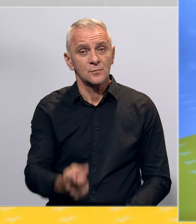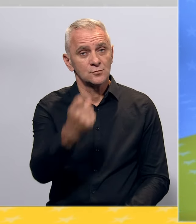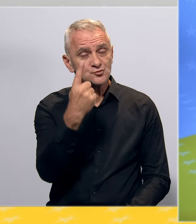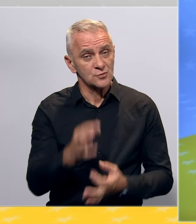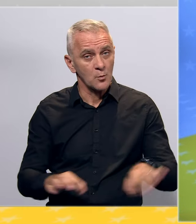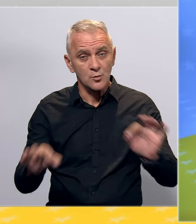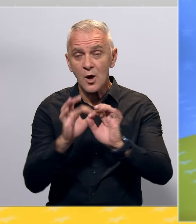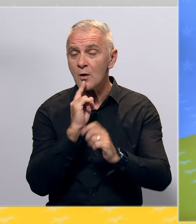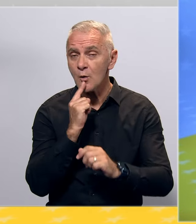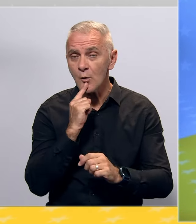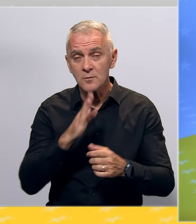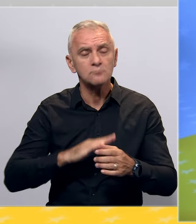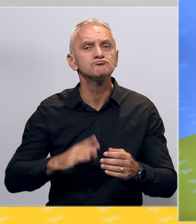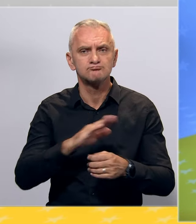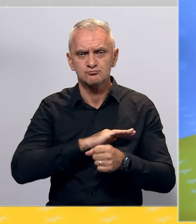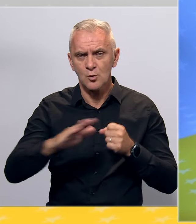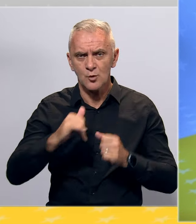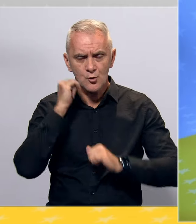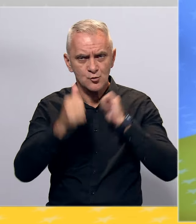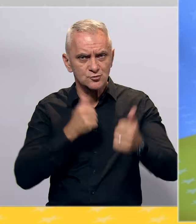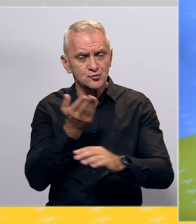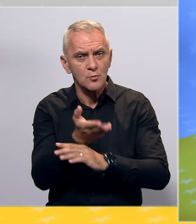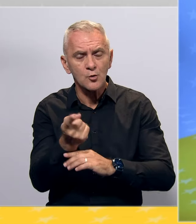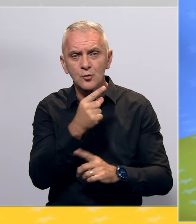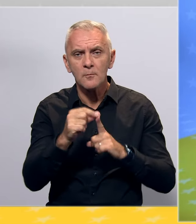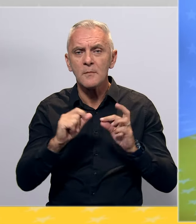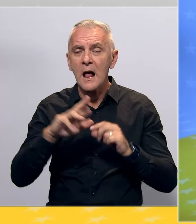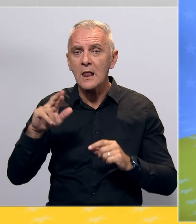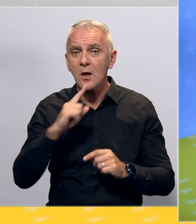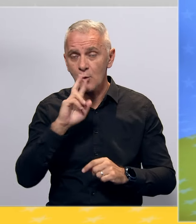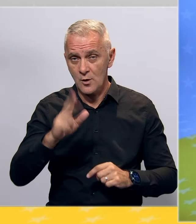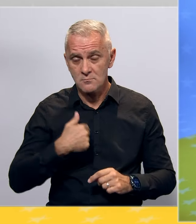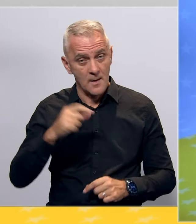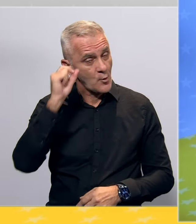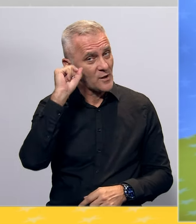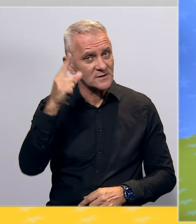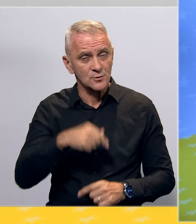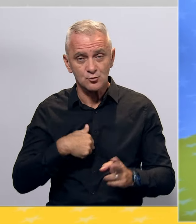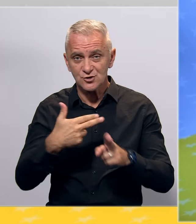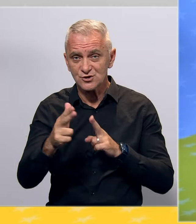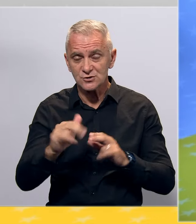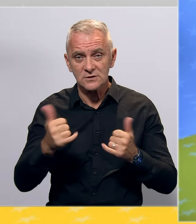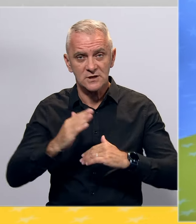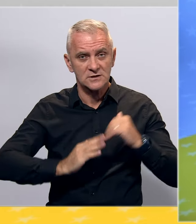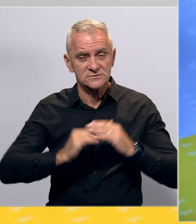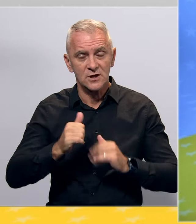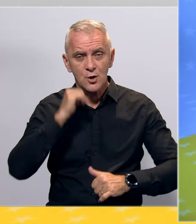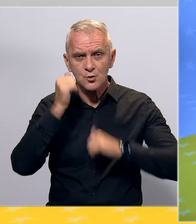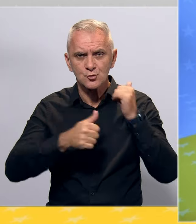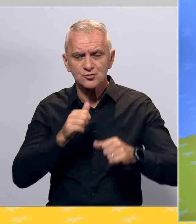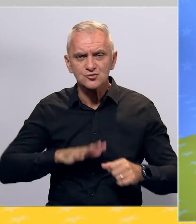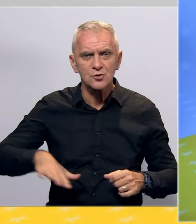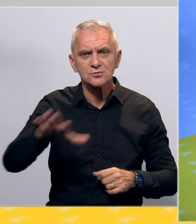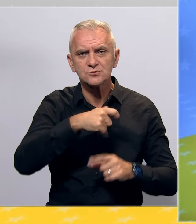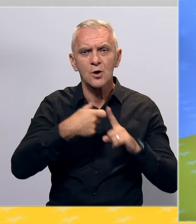jedan projekat koji bi upotpunio turističku ponudu Pala, za koji također imamo idejno rješenje, je izgradnja turističke zone